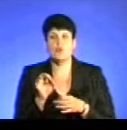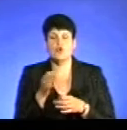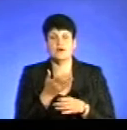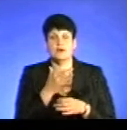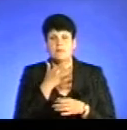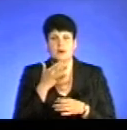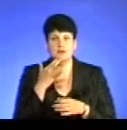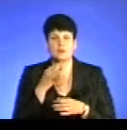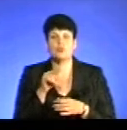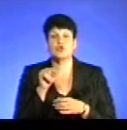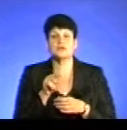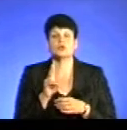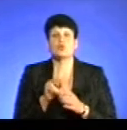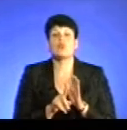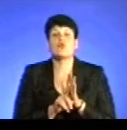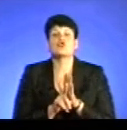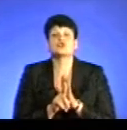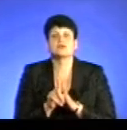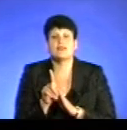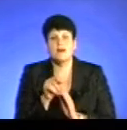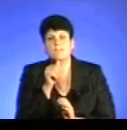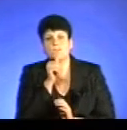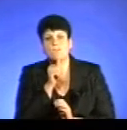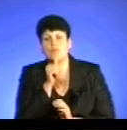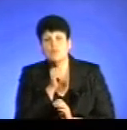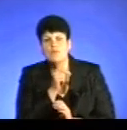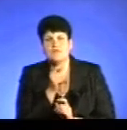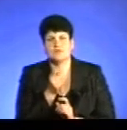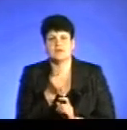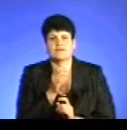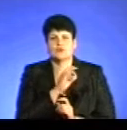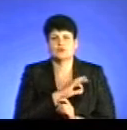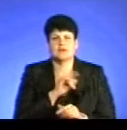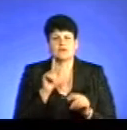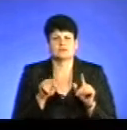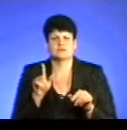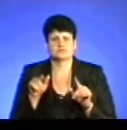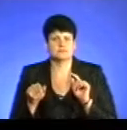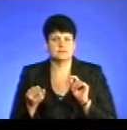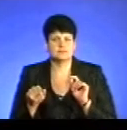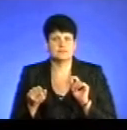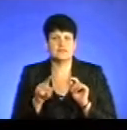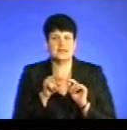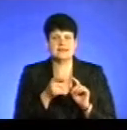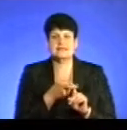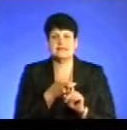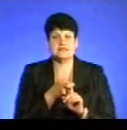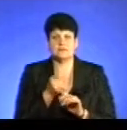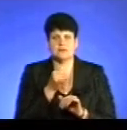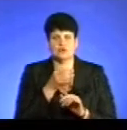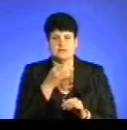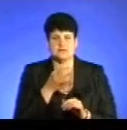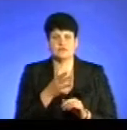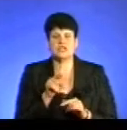це про тих, які тільки починають або попробували, або вживають епізодично. Їх ще залежними не назвеш? І вони ще